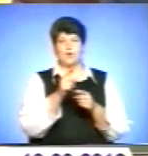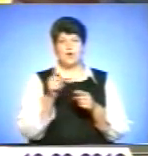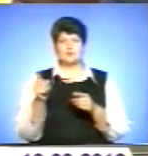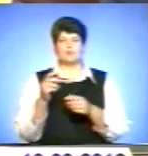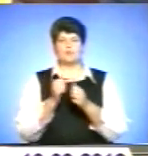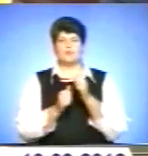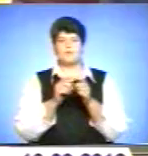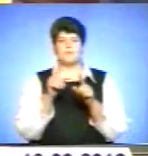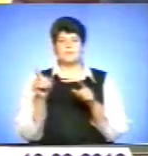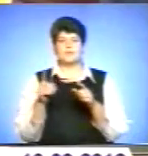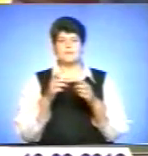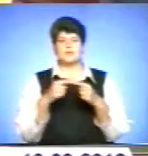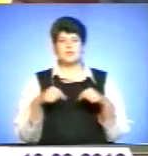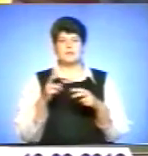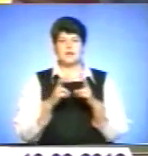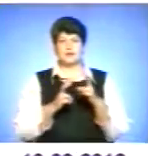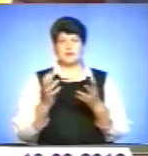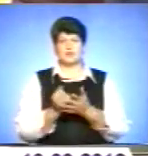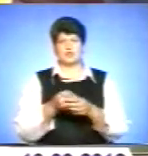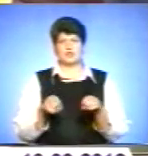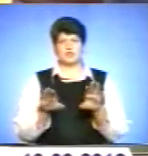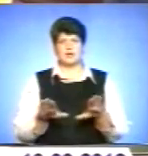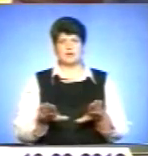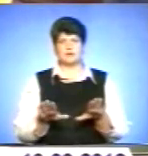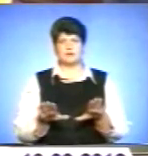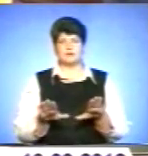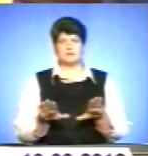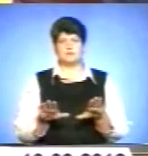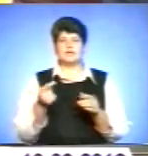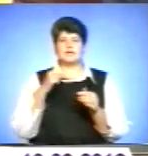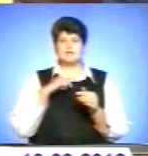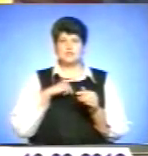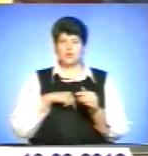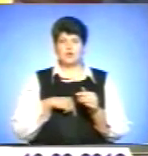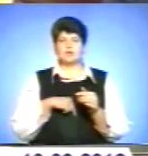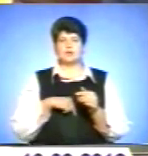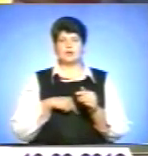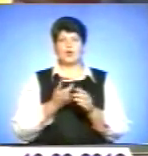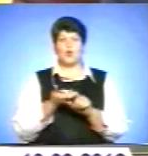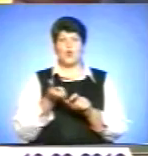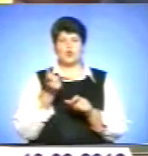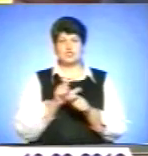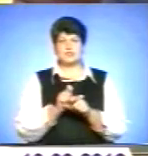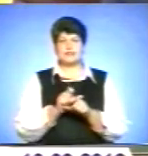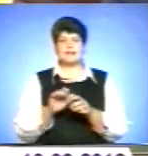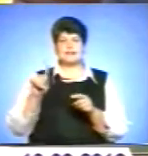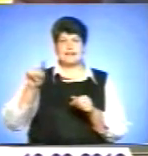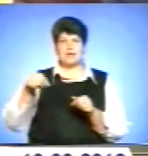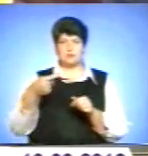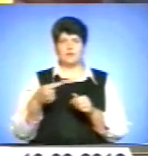найти рішення. Ми настроємо дуже требоватньо підійти